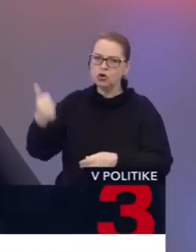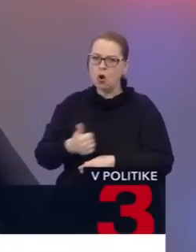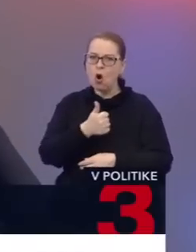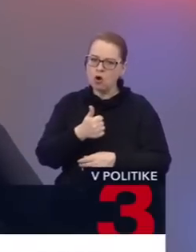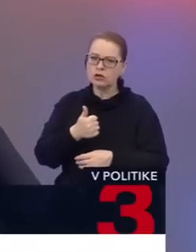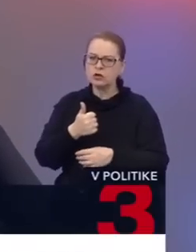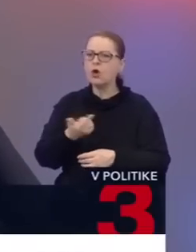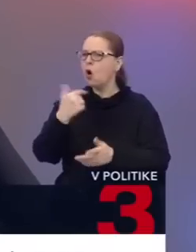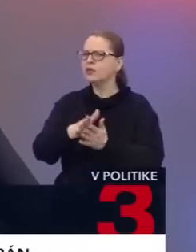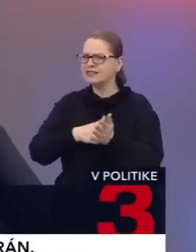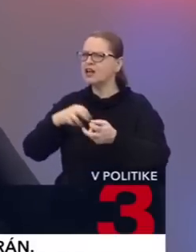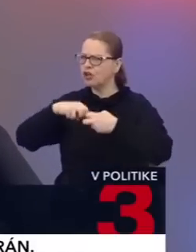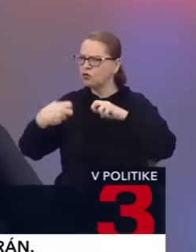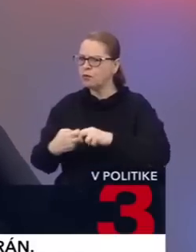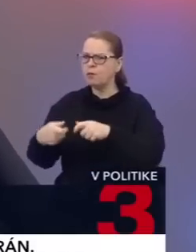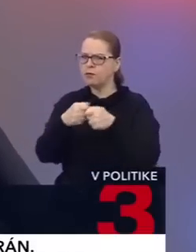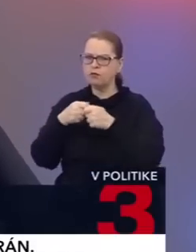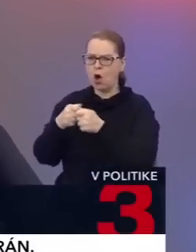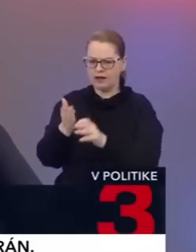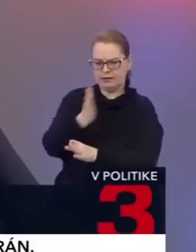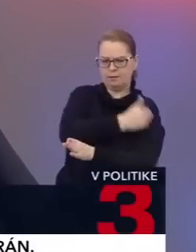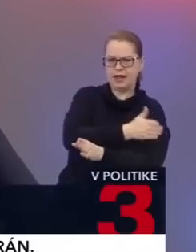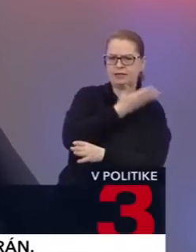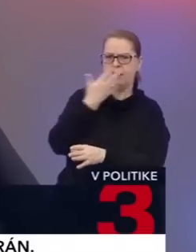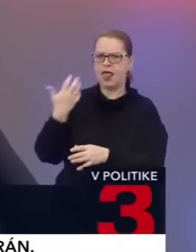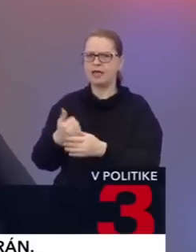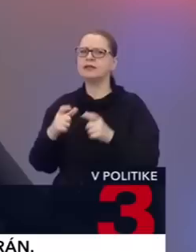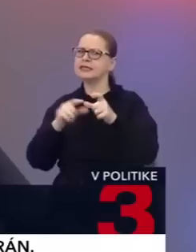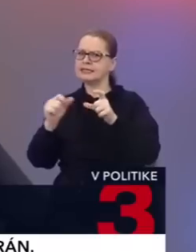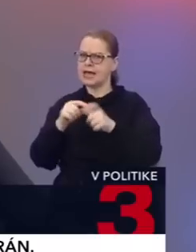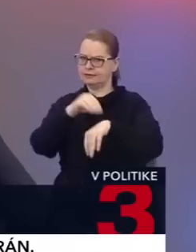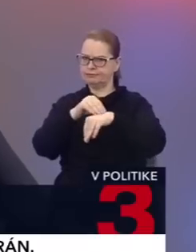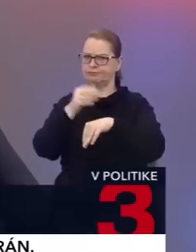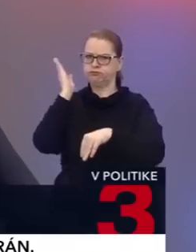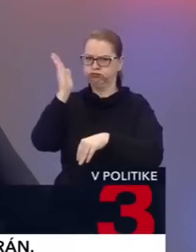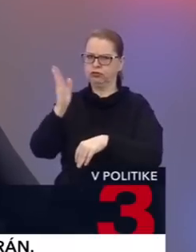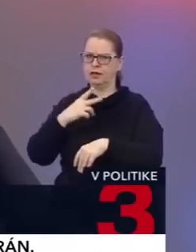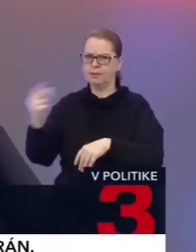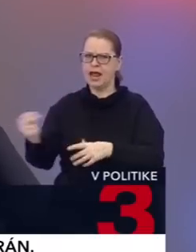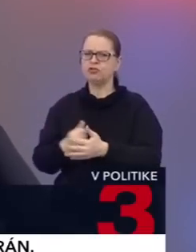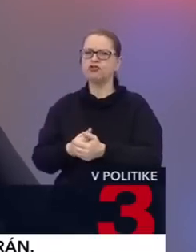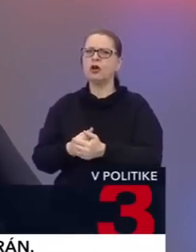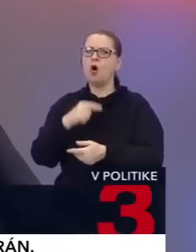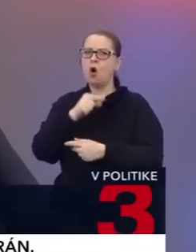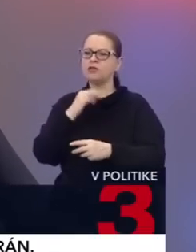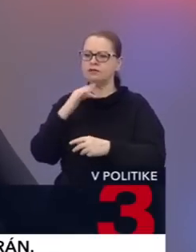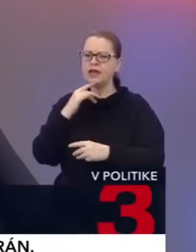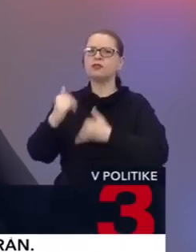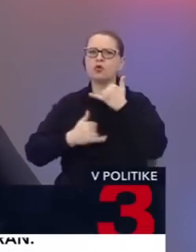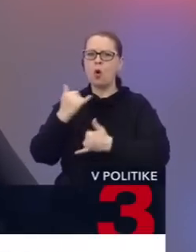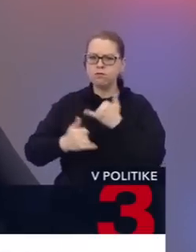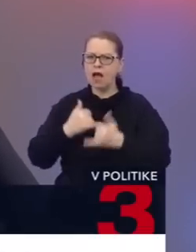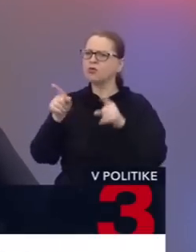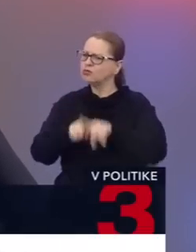koalícii, alebo od začiatku problémov v koalícii pred letom, kedy Saska avizovala, že obíde, vyjadrujú alebo opakujú